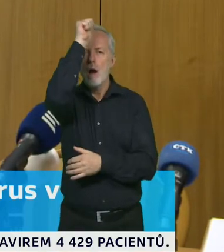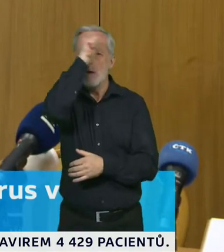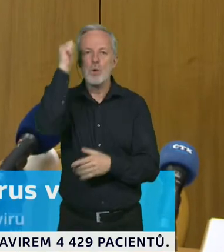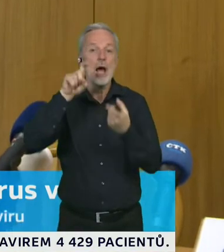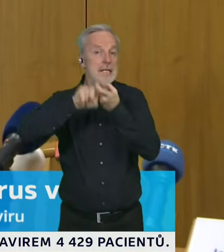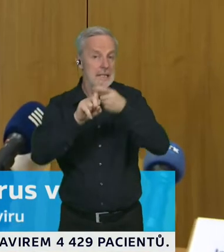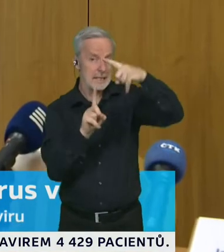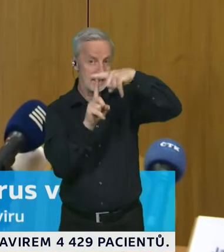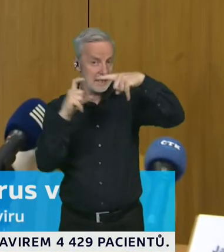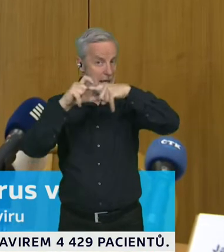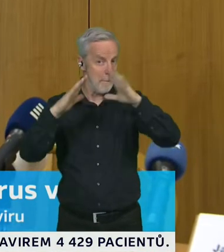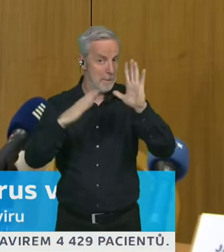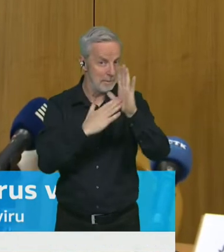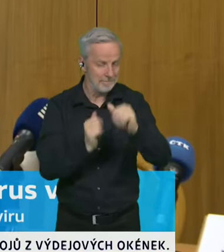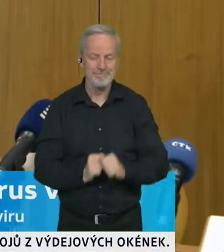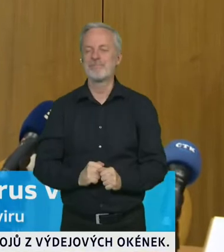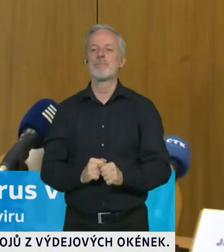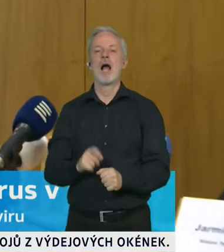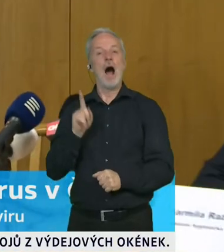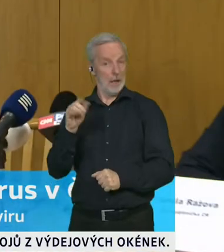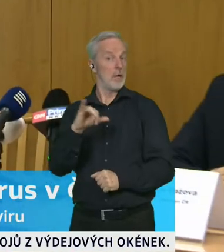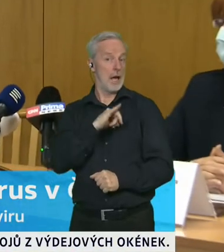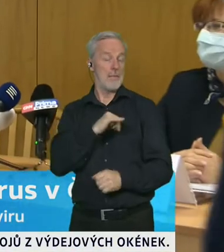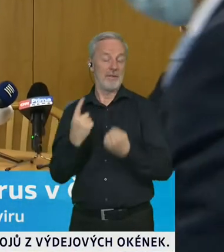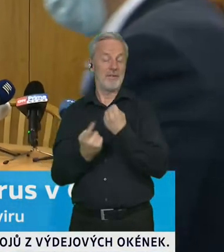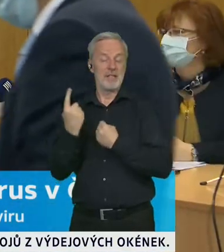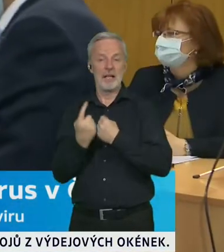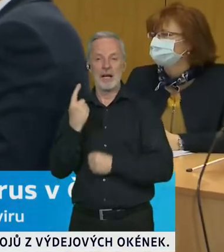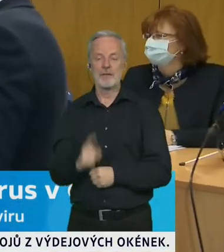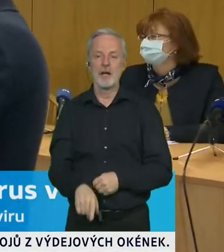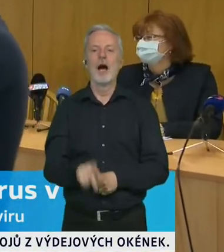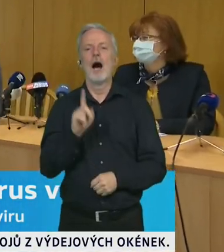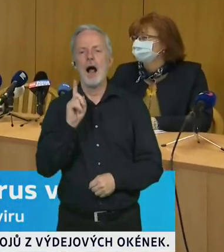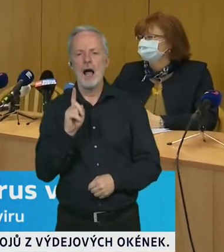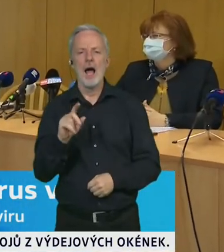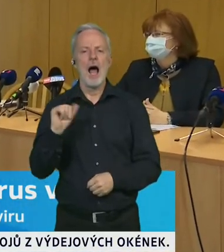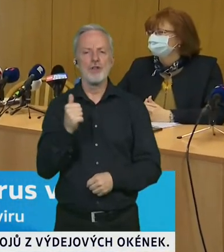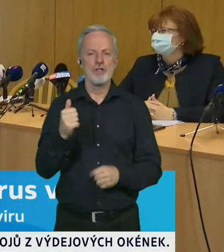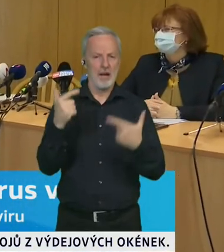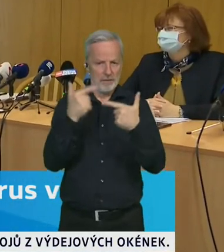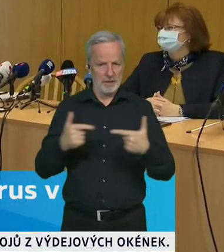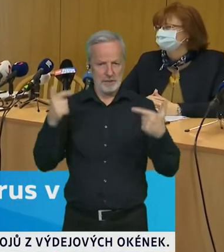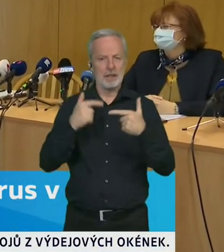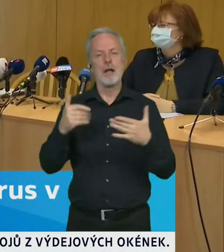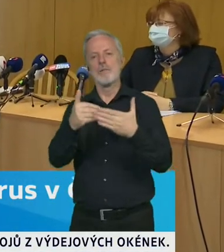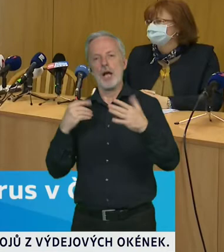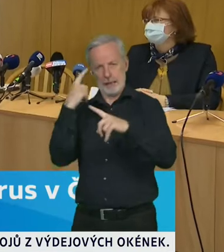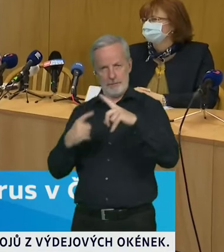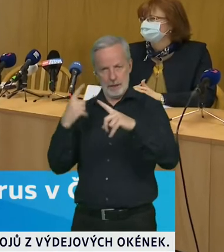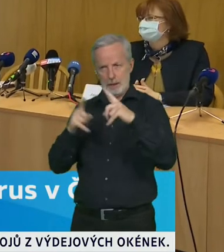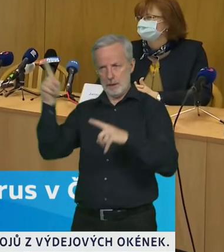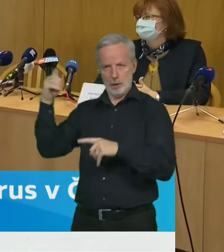a který je, myslím, docela zajímavý. Já jenom si ještě vrátím k té prezentaci, kterou jsem měl před chvílí, kde bylo vidět,